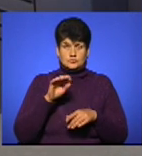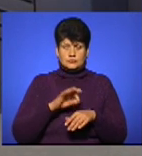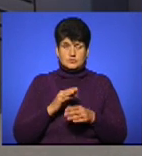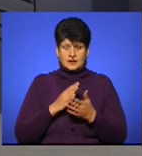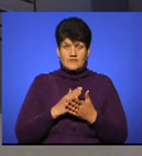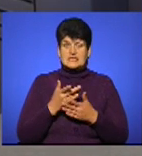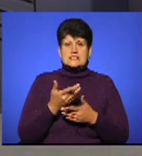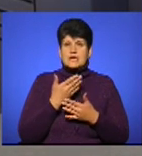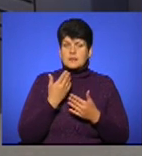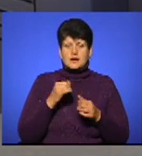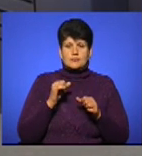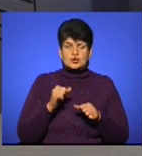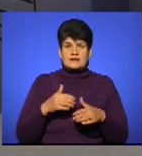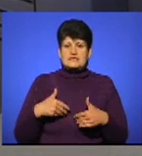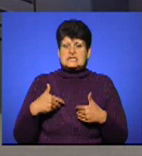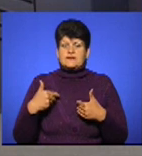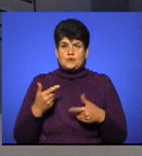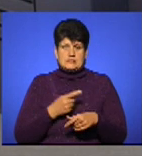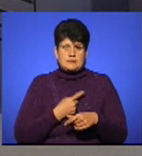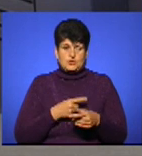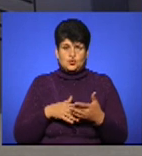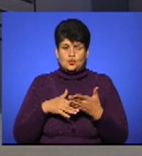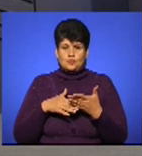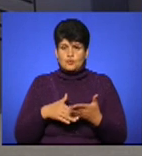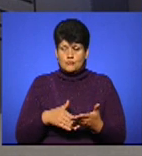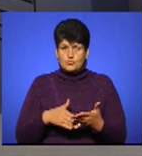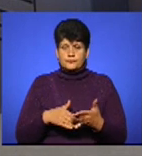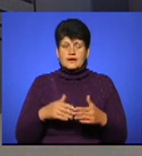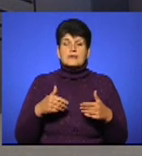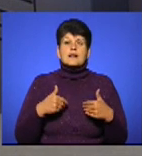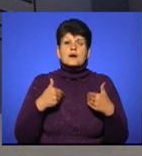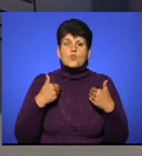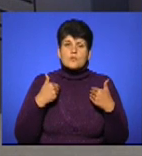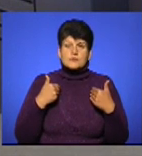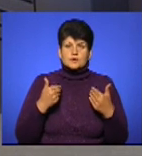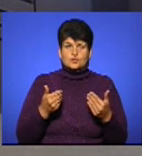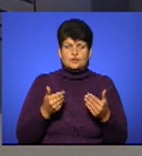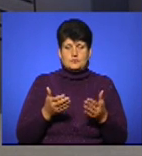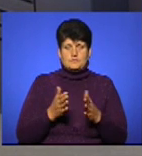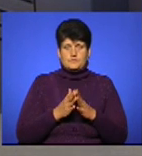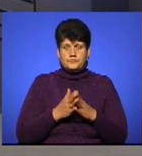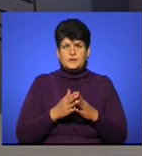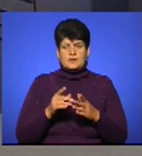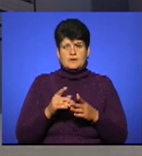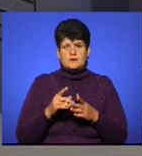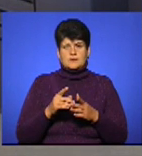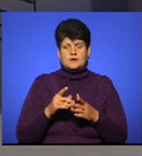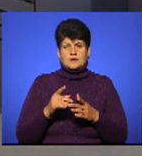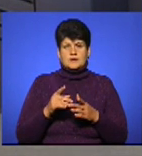вас немає можливості звернутися за медичною допомогою, рекомендується окремими авторами